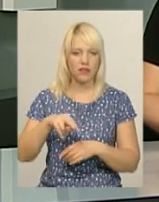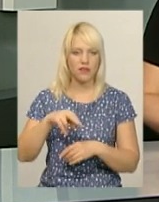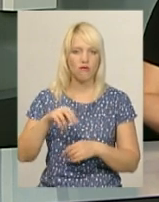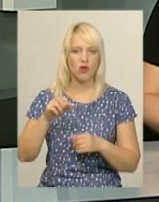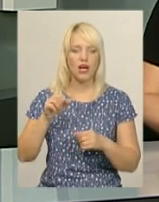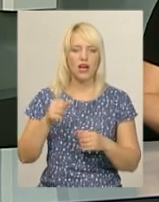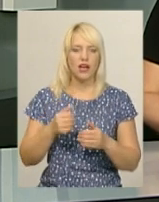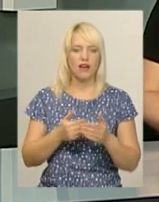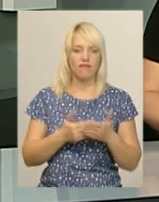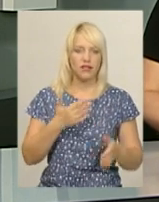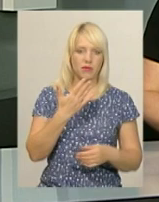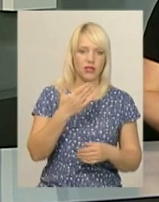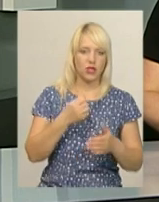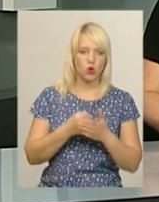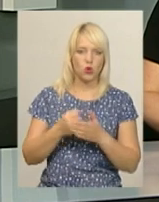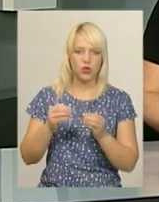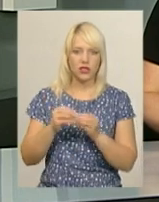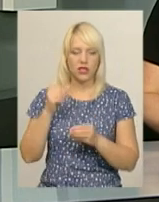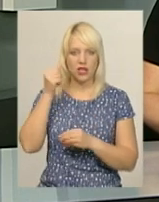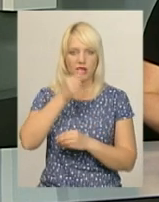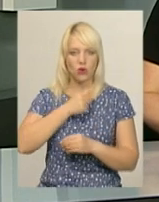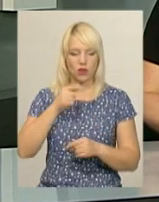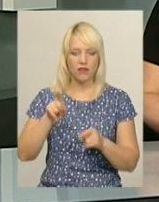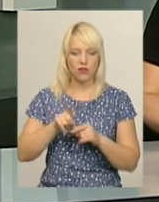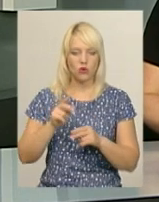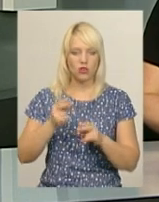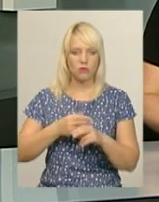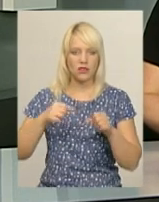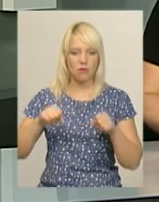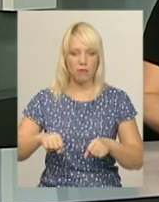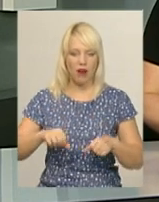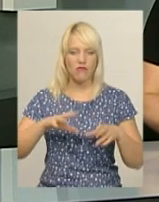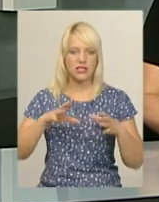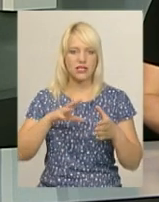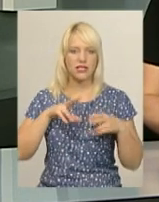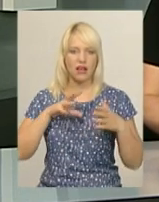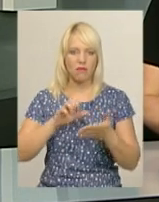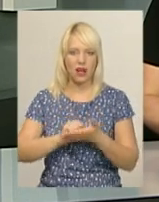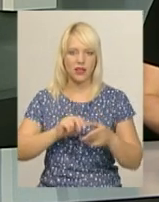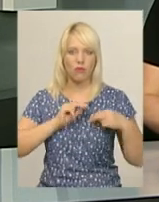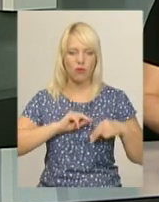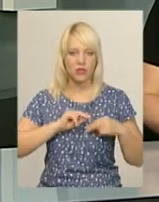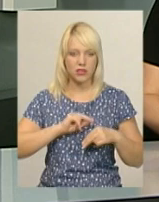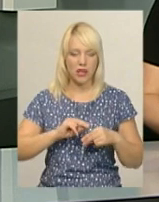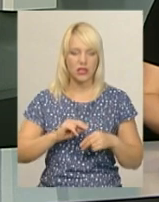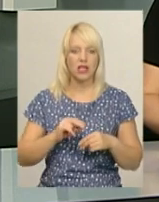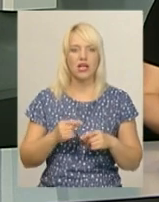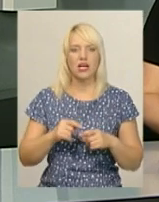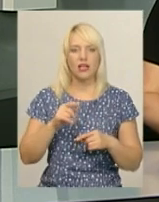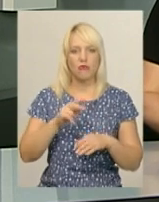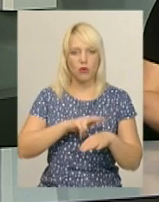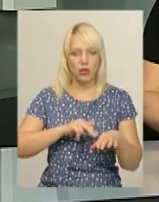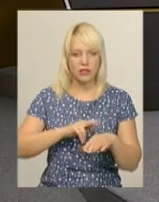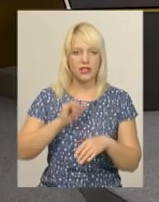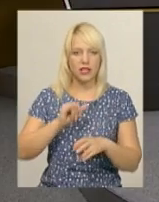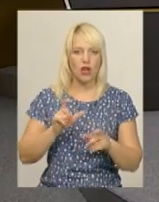до 10 років, а також позбавлення права займати посаду в правоохоронних органах строком до 3 років з конфіскацією майна.